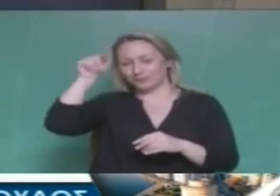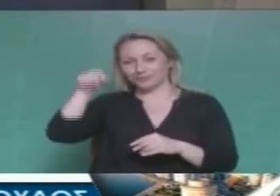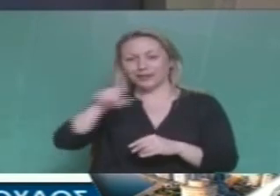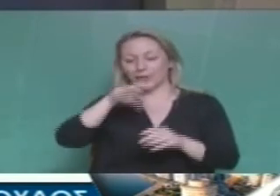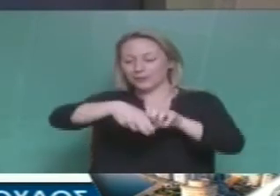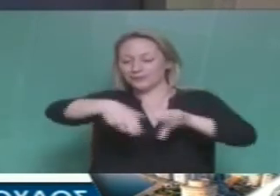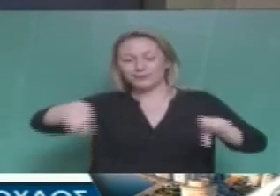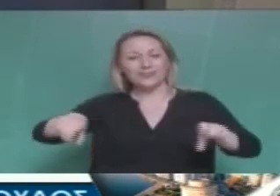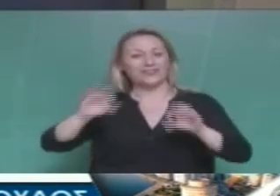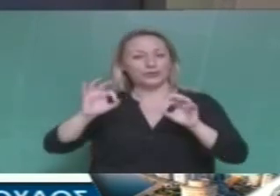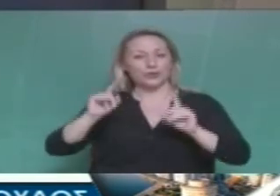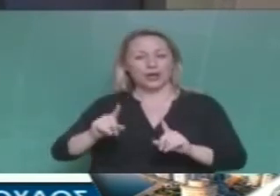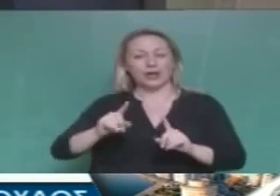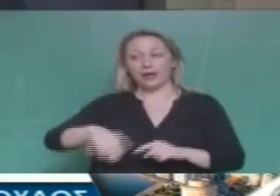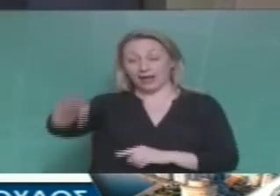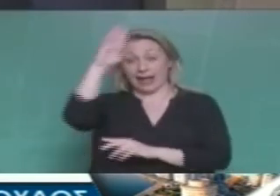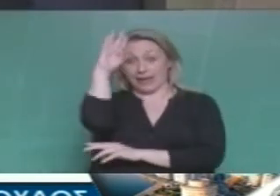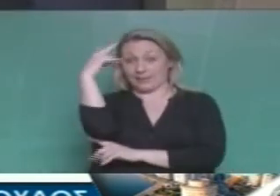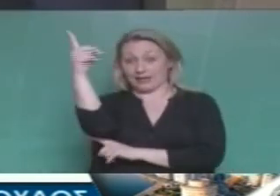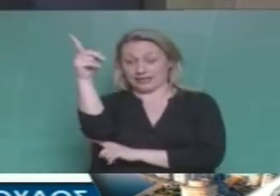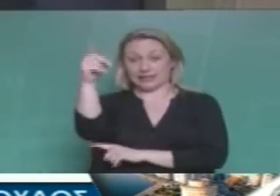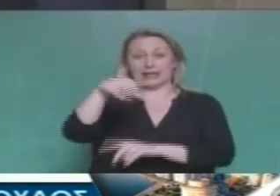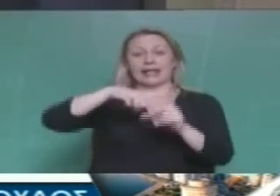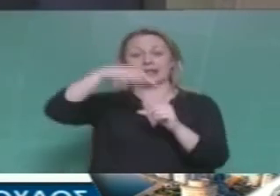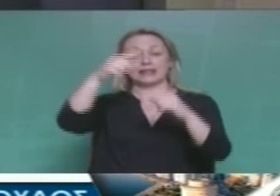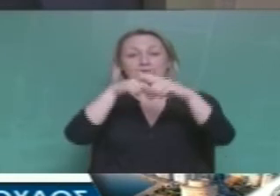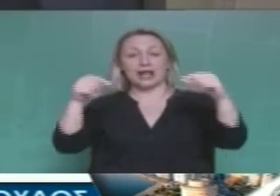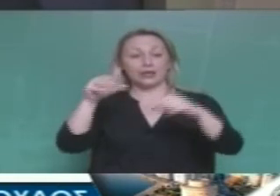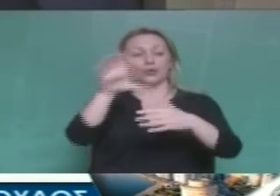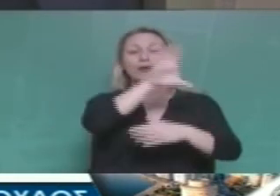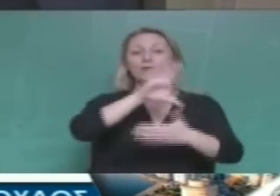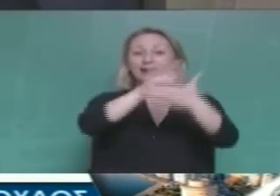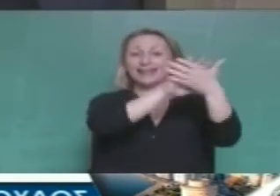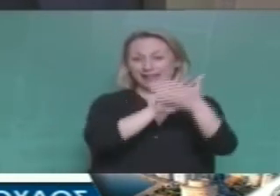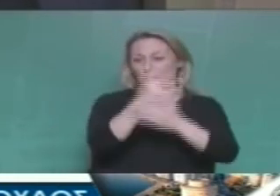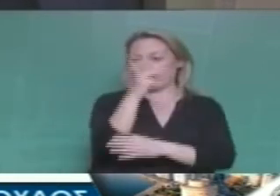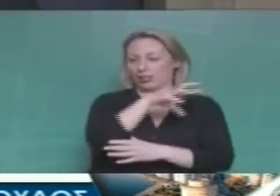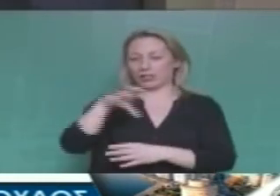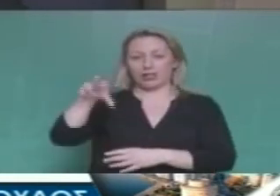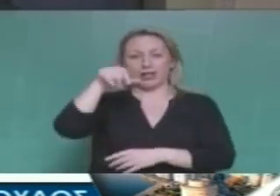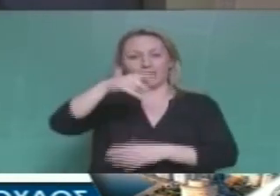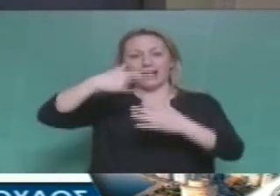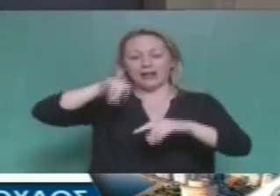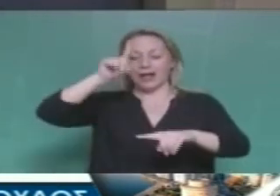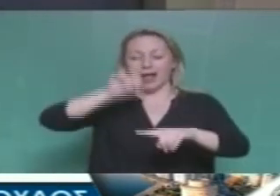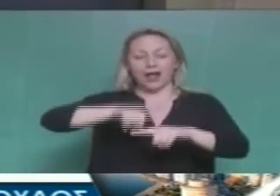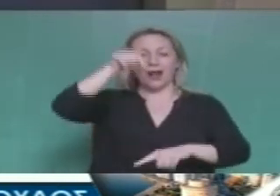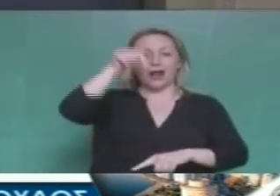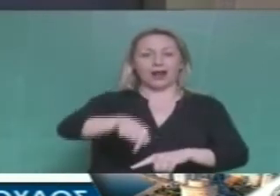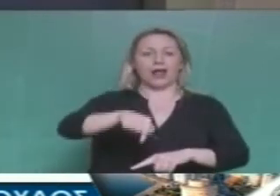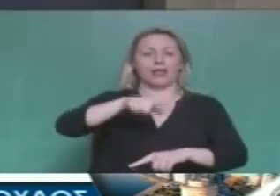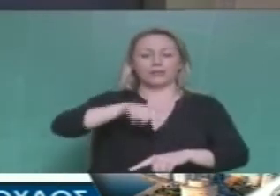μεγάλη υπεύθυνη είναι οι ΗΠΑ, είναι το ΝΑΤΟ και η Ευρωπαϊκή Ένωση που χρησιμοποιούν τη χώρα μας καταρχήν σαν πεδίο εκτόξευσης